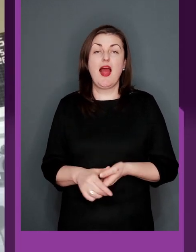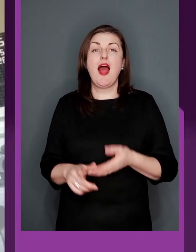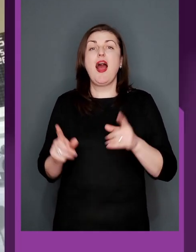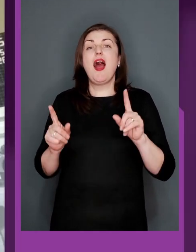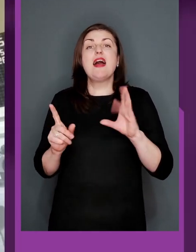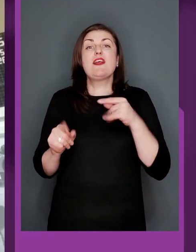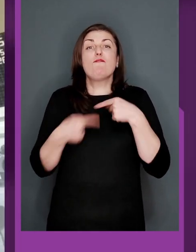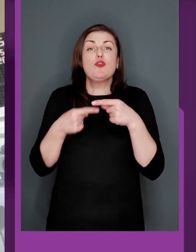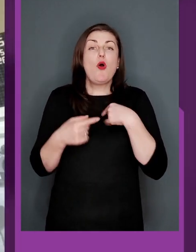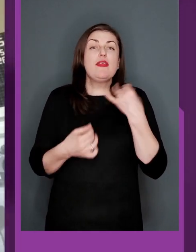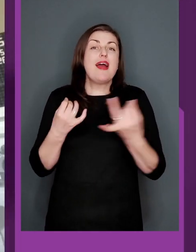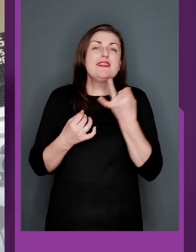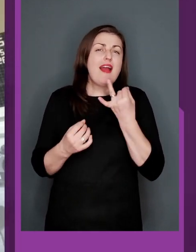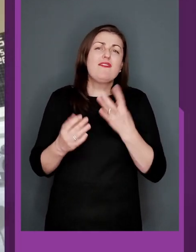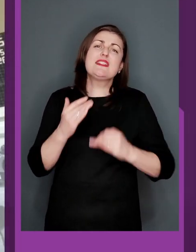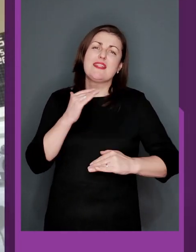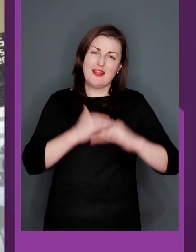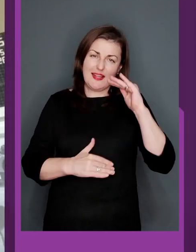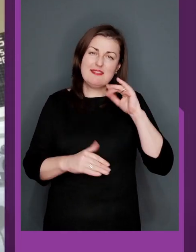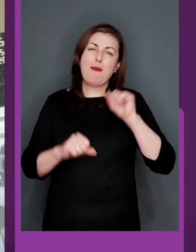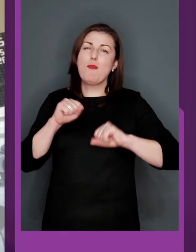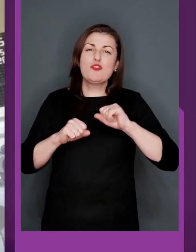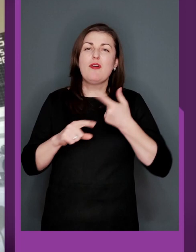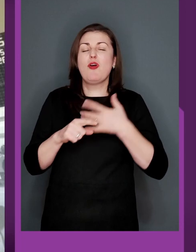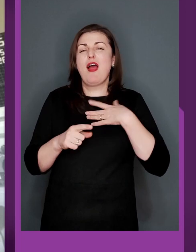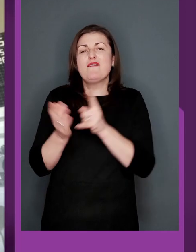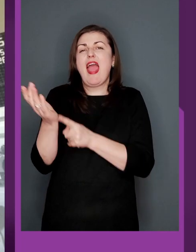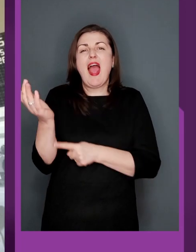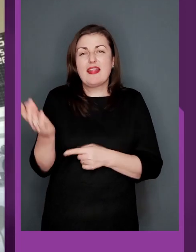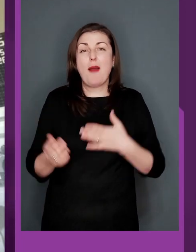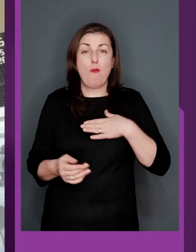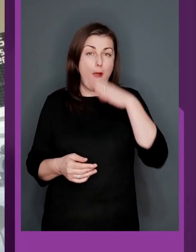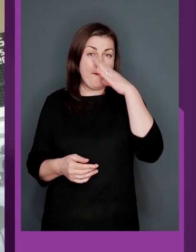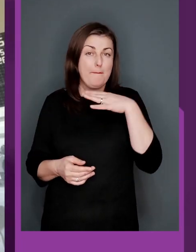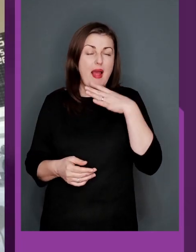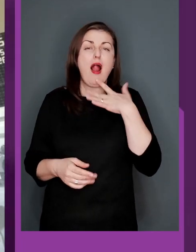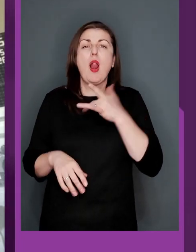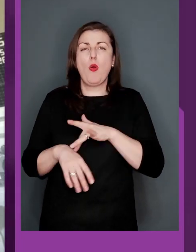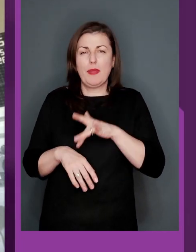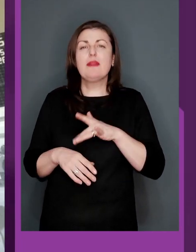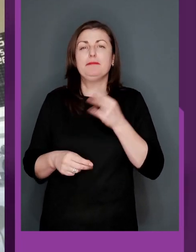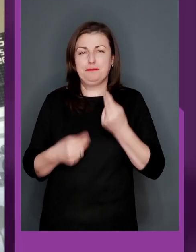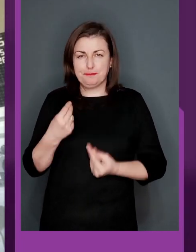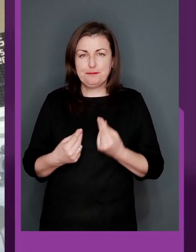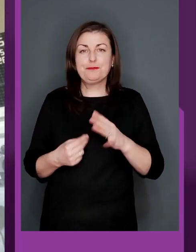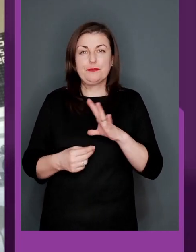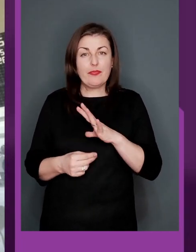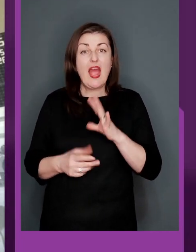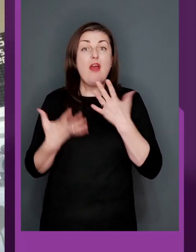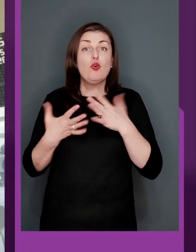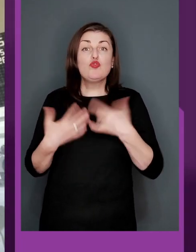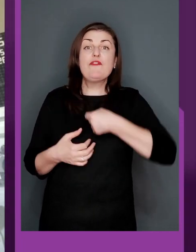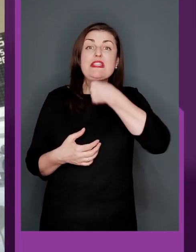З футболом я цікавився з дитинства, можливо, це десь в генах. У мене батько на любительському рівні грав. І